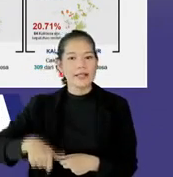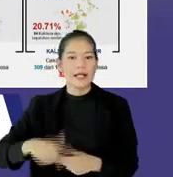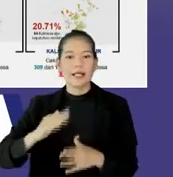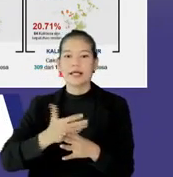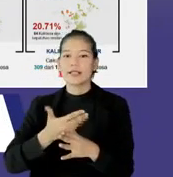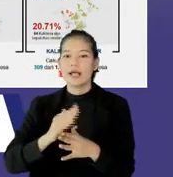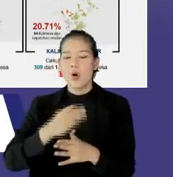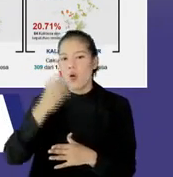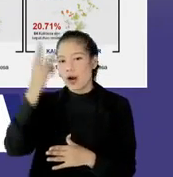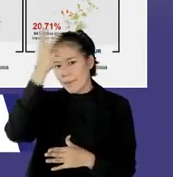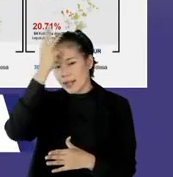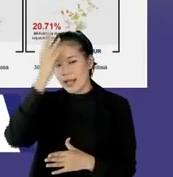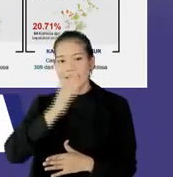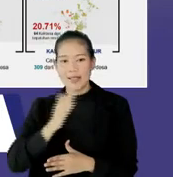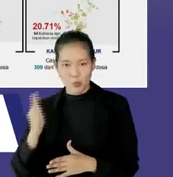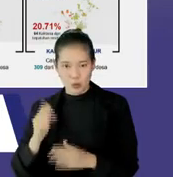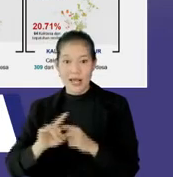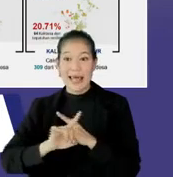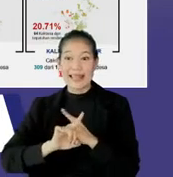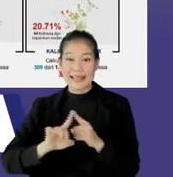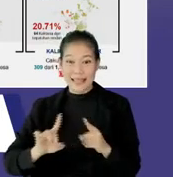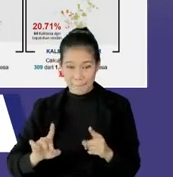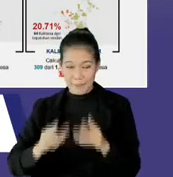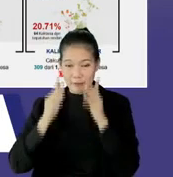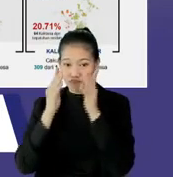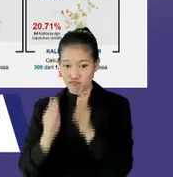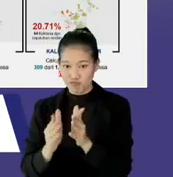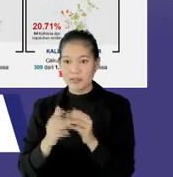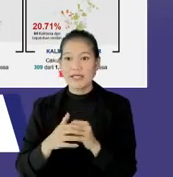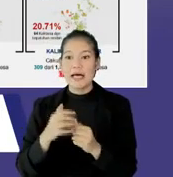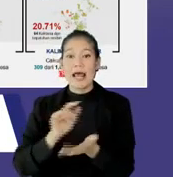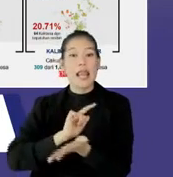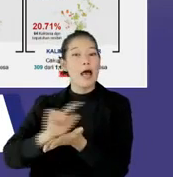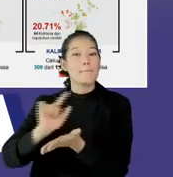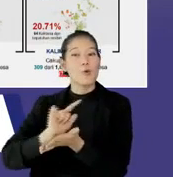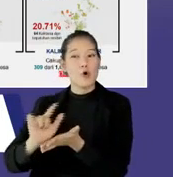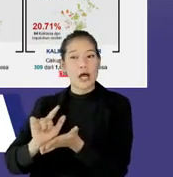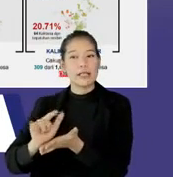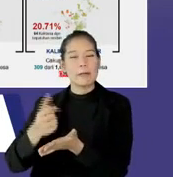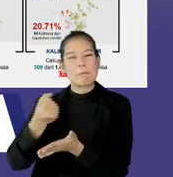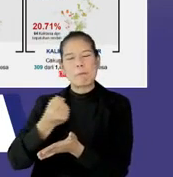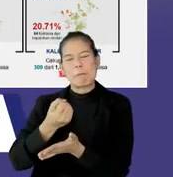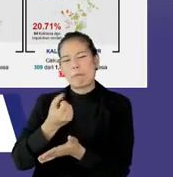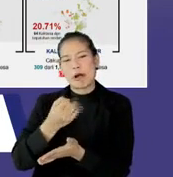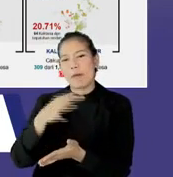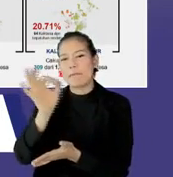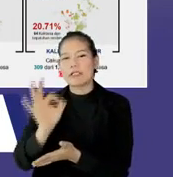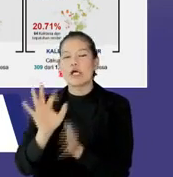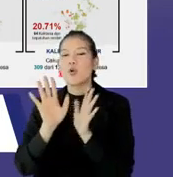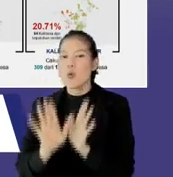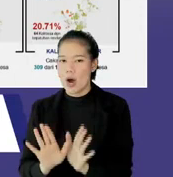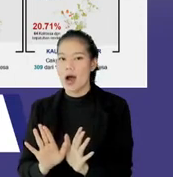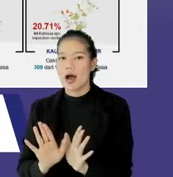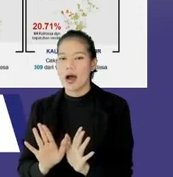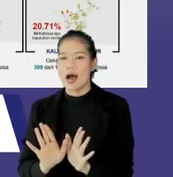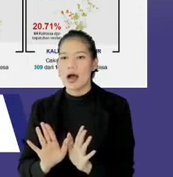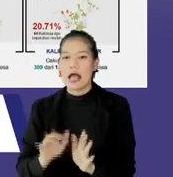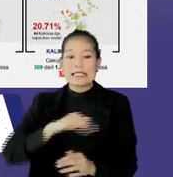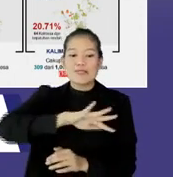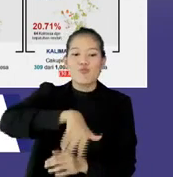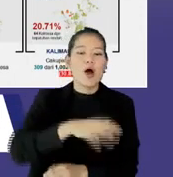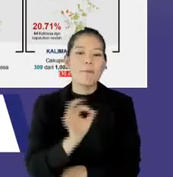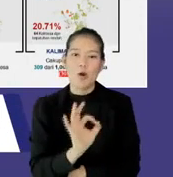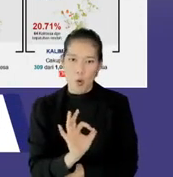Riau, Kalimantan Timur. Tapi di sini juga saya garis bawahi, pelaporannya baru mencakup berapa persen, dari kelurahan dan desa yang ada di sana.